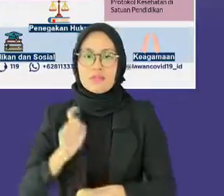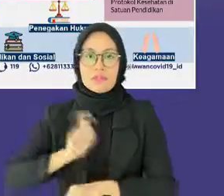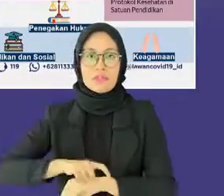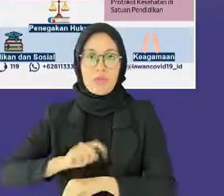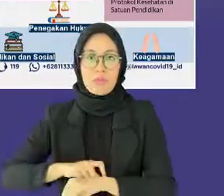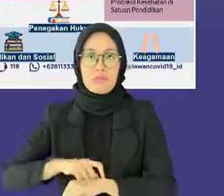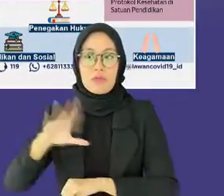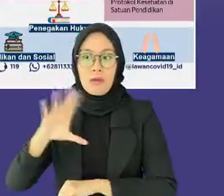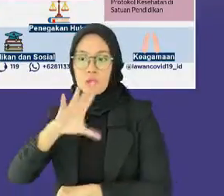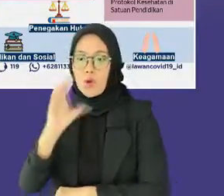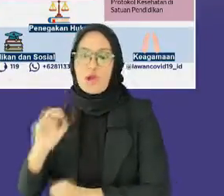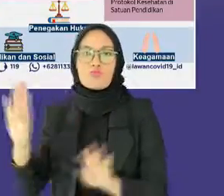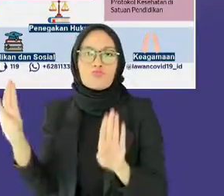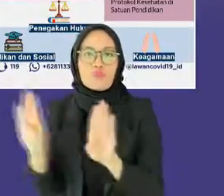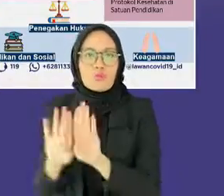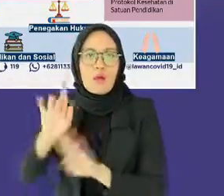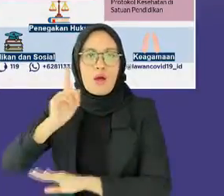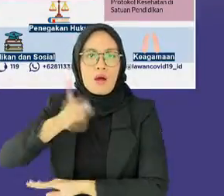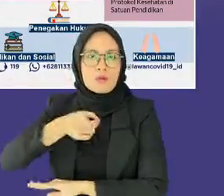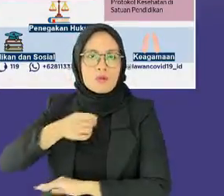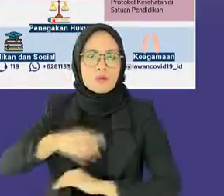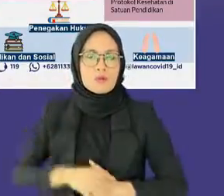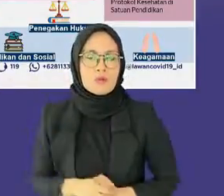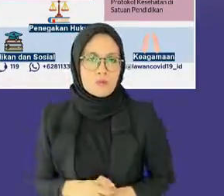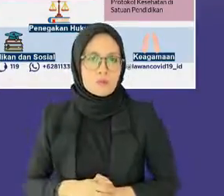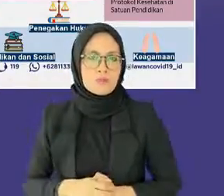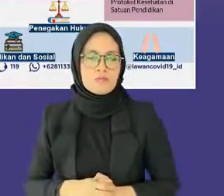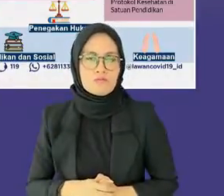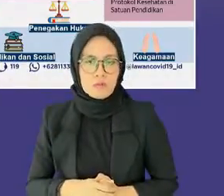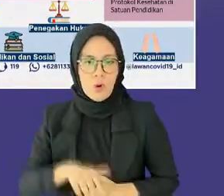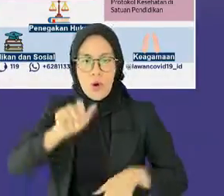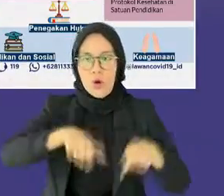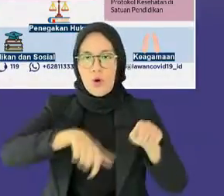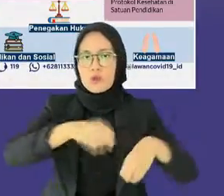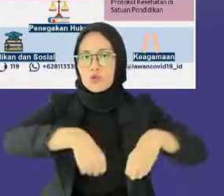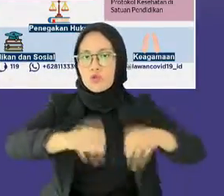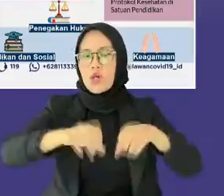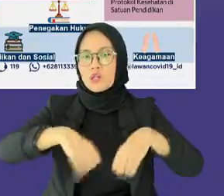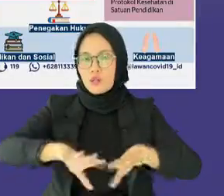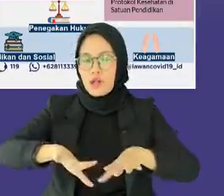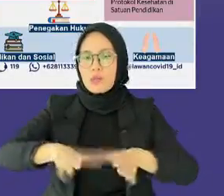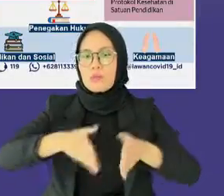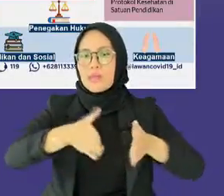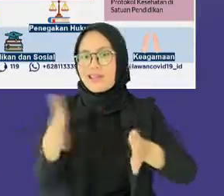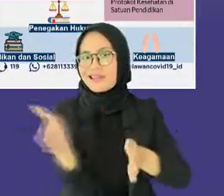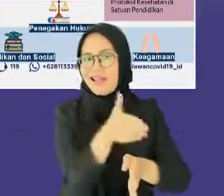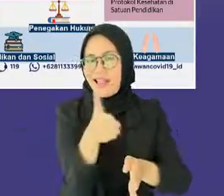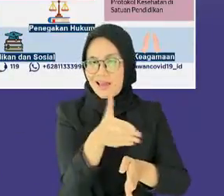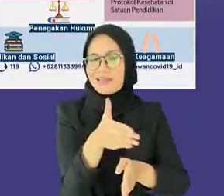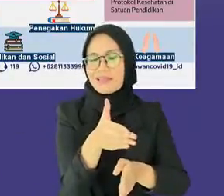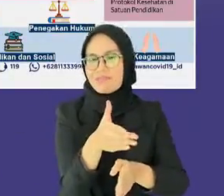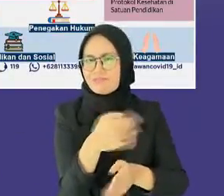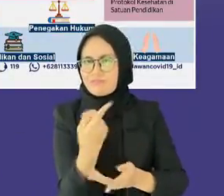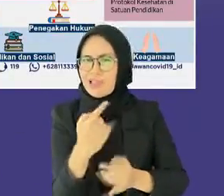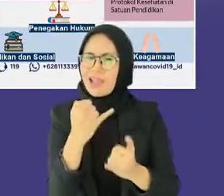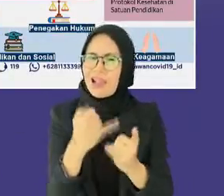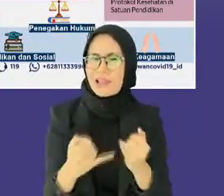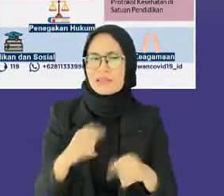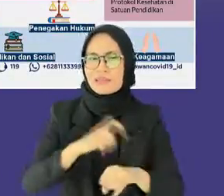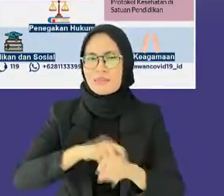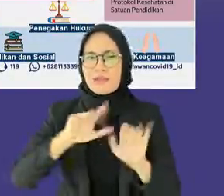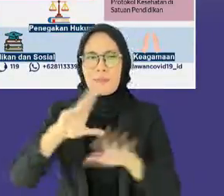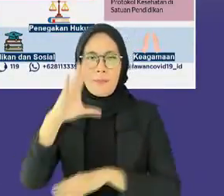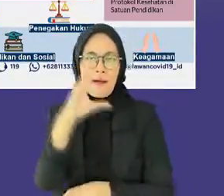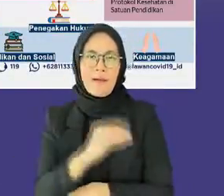.00 operasional pedagang kaki 5 sampai jam 21.00 dan uji